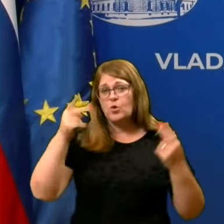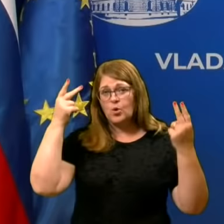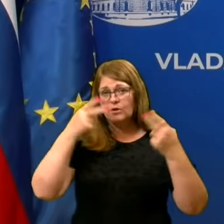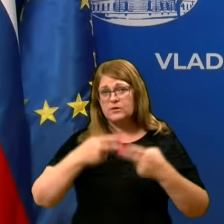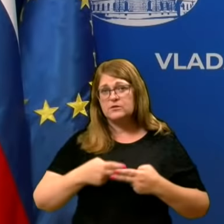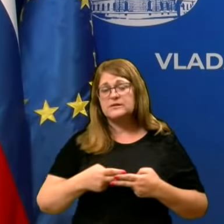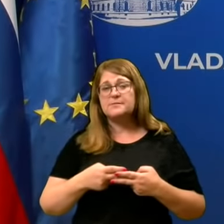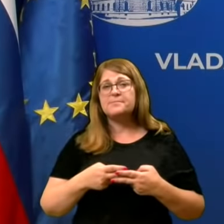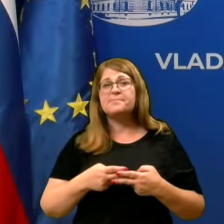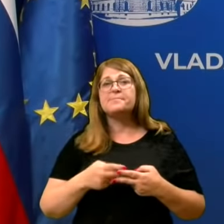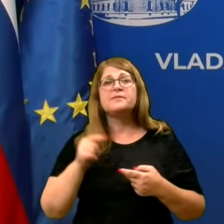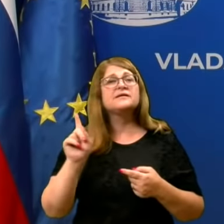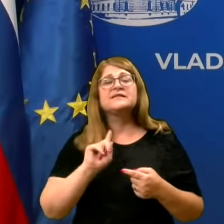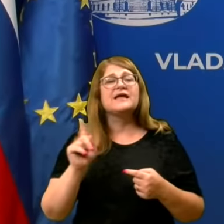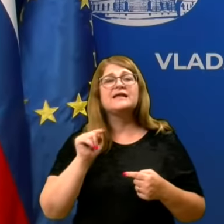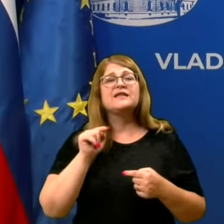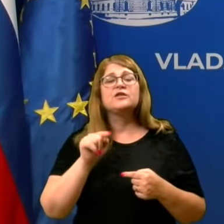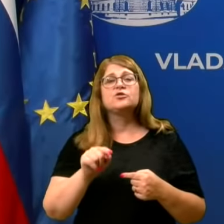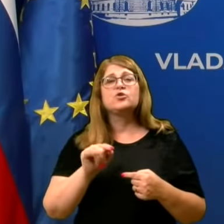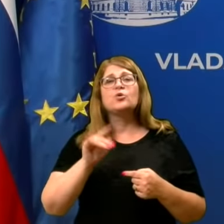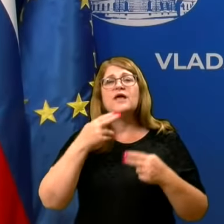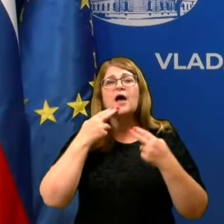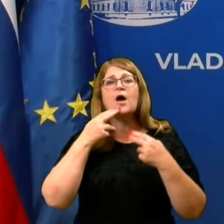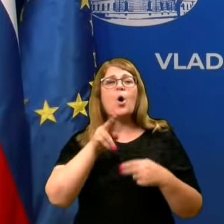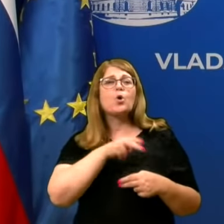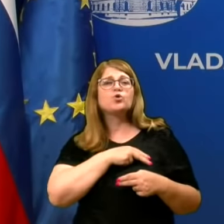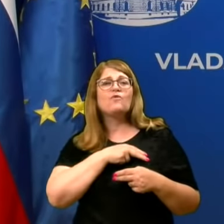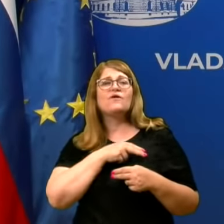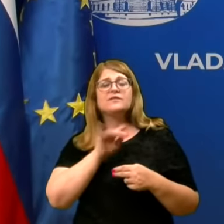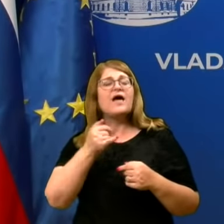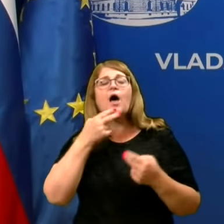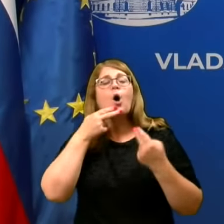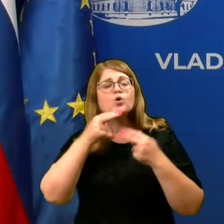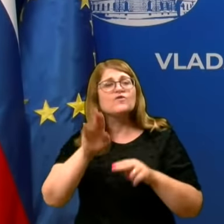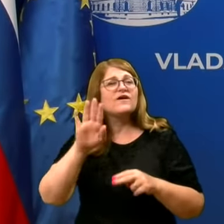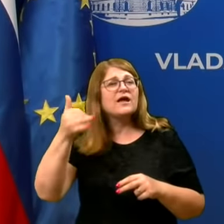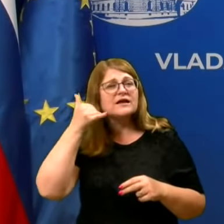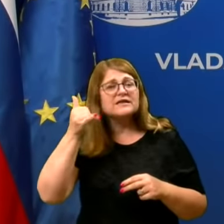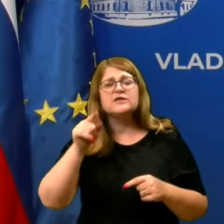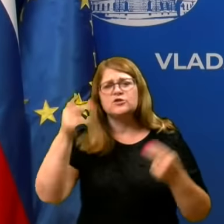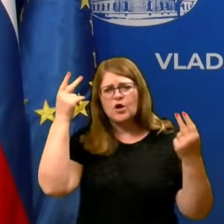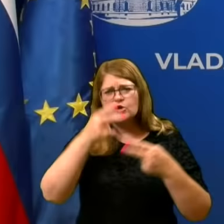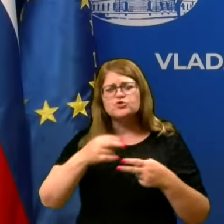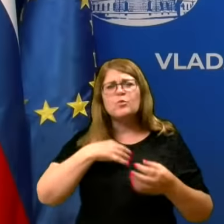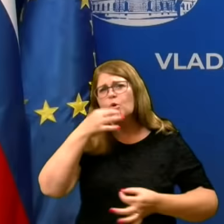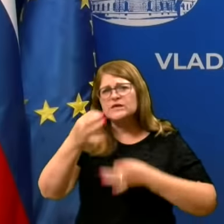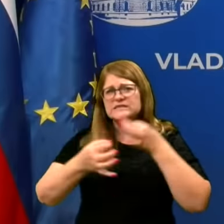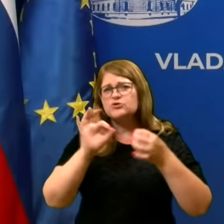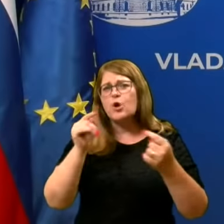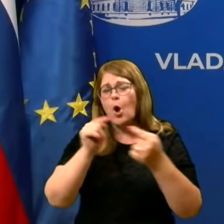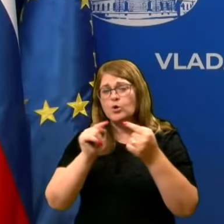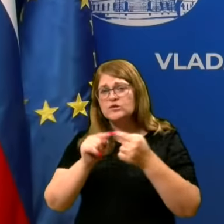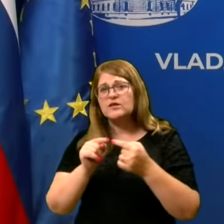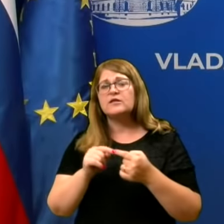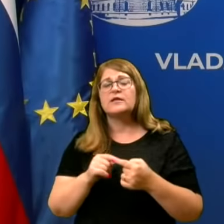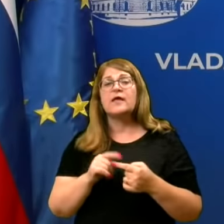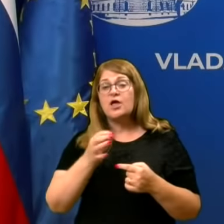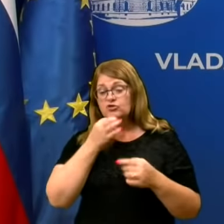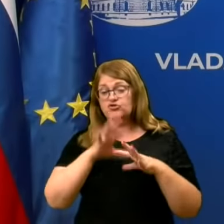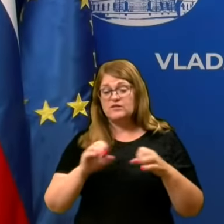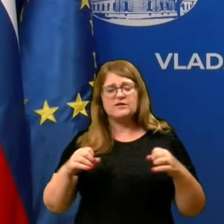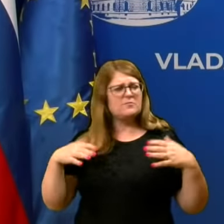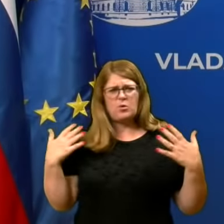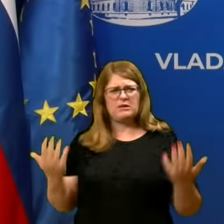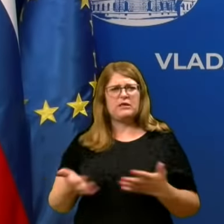razumeli in da ni to, da odgovarjajo na naše klice, se da razumijo, da ko jih povprašamo v kontaktih in zato, da bi čim boli omejili. če naredimo